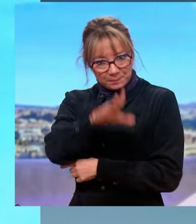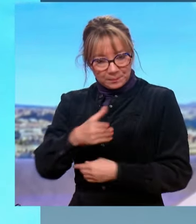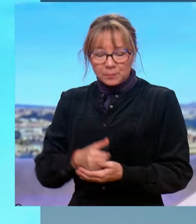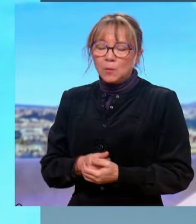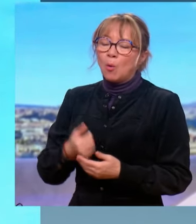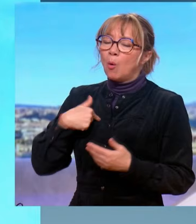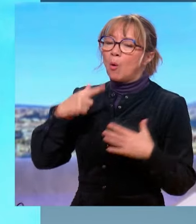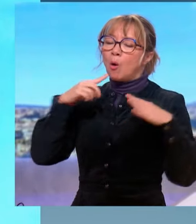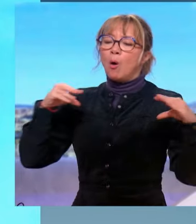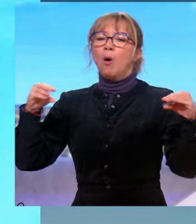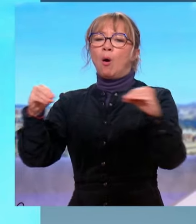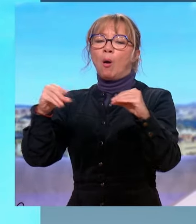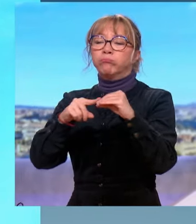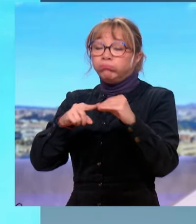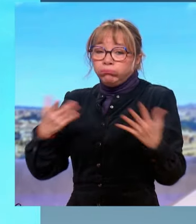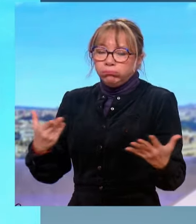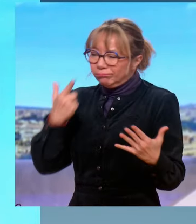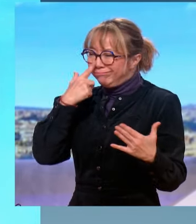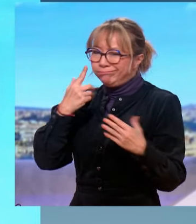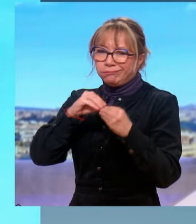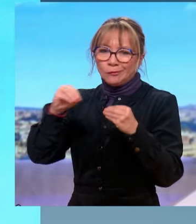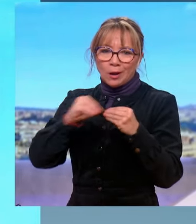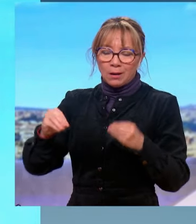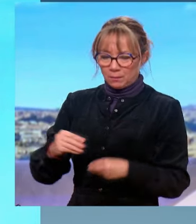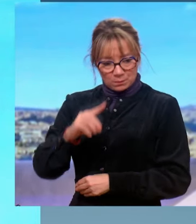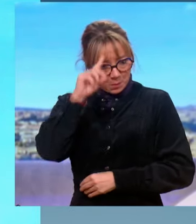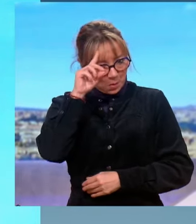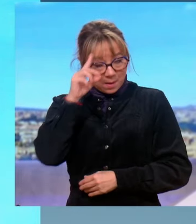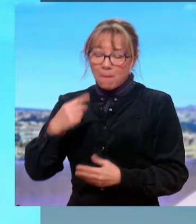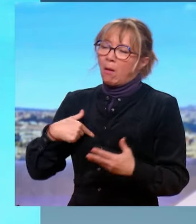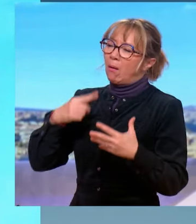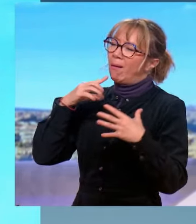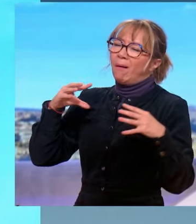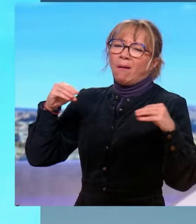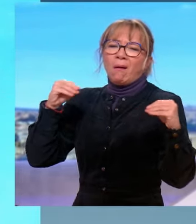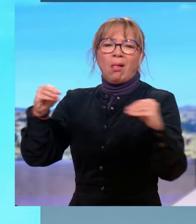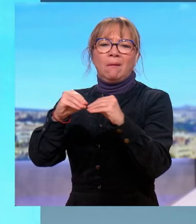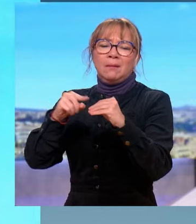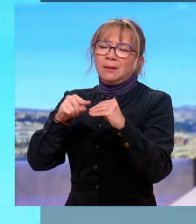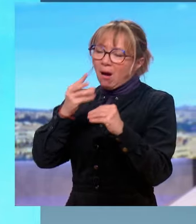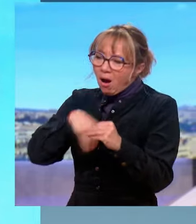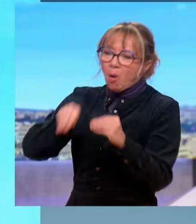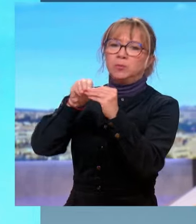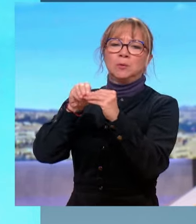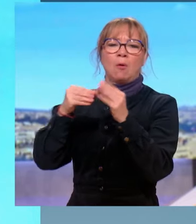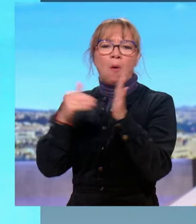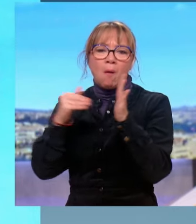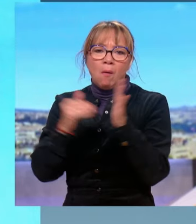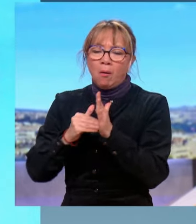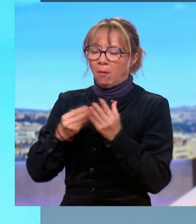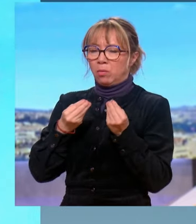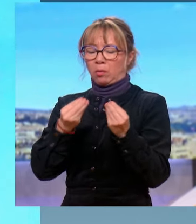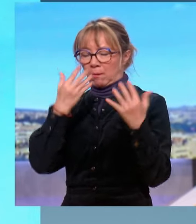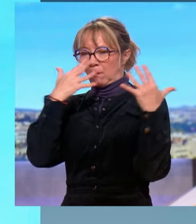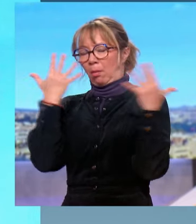excessive. Pourquoi ? Et qu n'a pas lieu d'être. Et c'est une polémique de plus dans celles qui, chaque jour, viennent perturber et percuter la vie politique